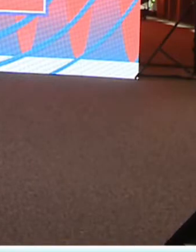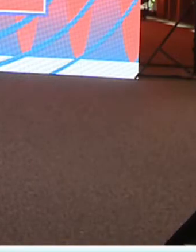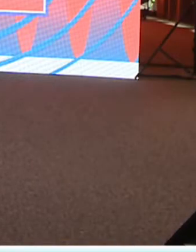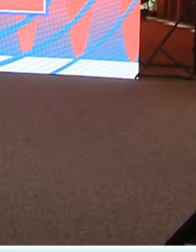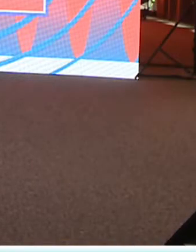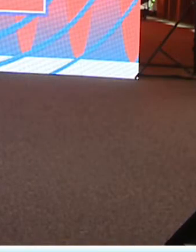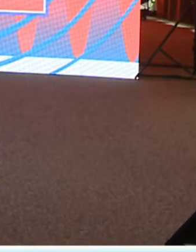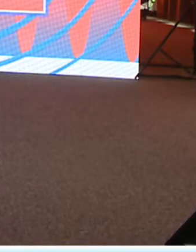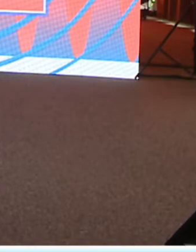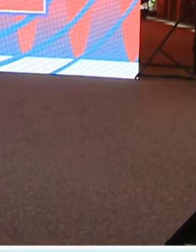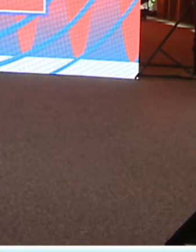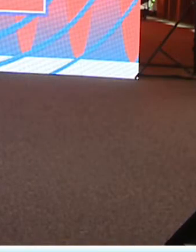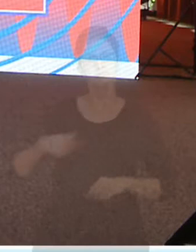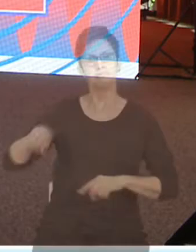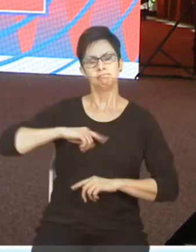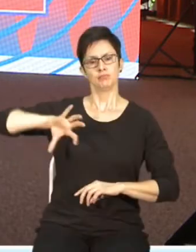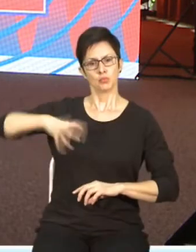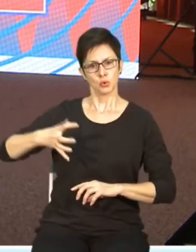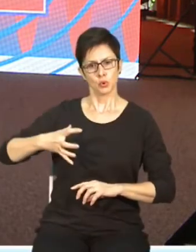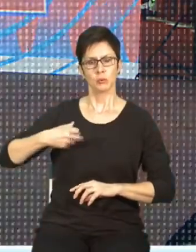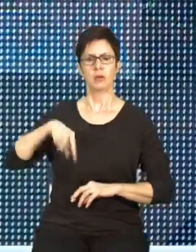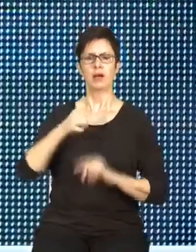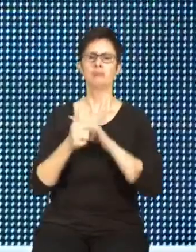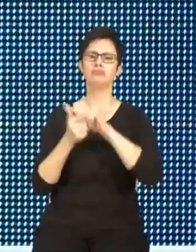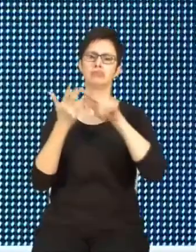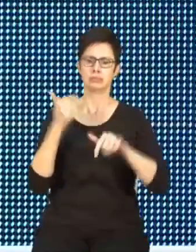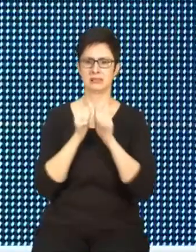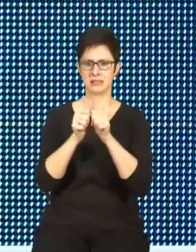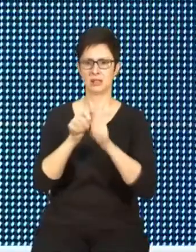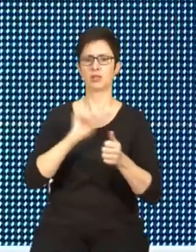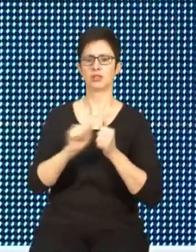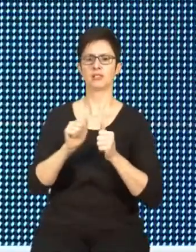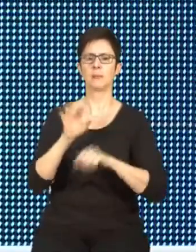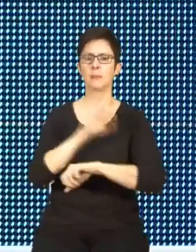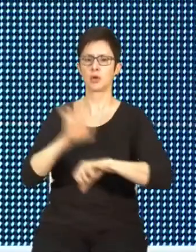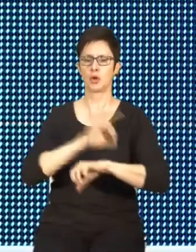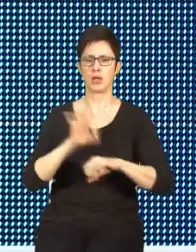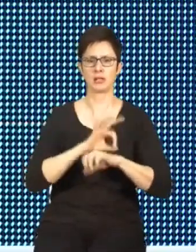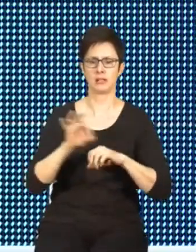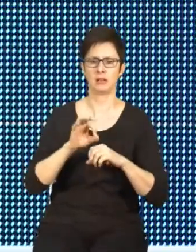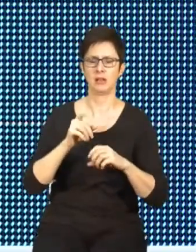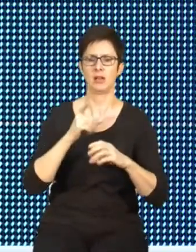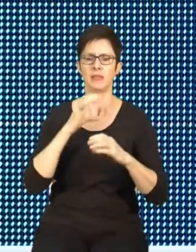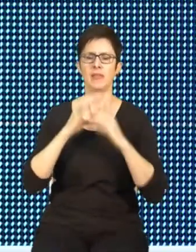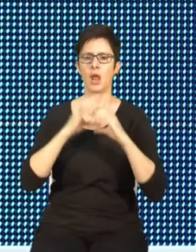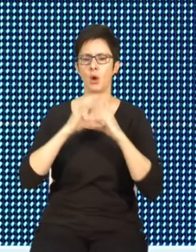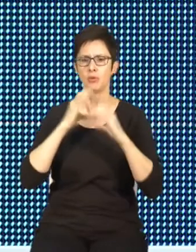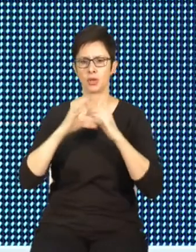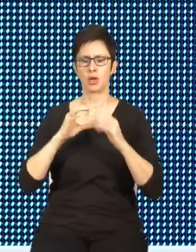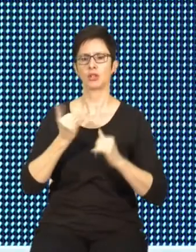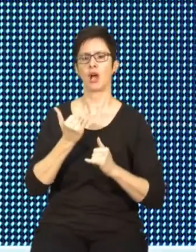Jednym z zadań, którymi zajmujemy się na co dzień jest właśnie projekt Sprawna Telekomunikacja Mobilna jako klucz do rozwoju i